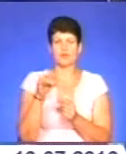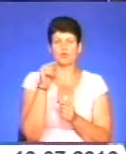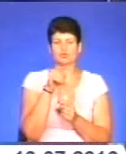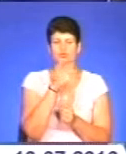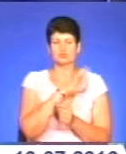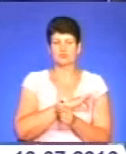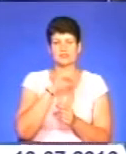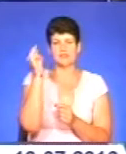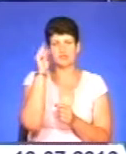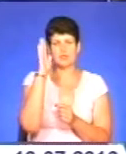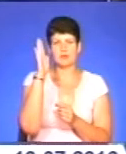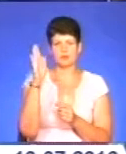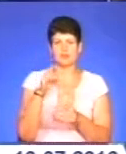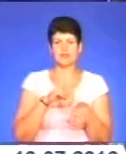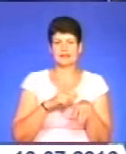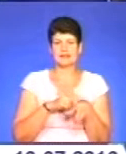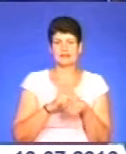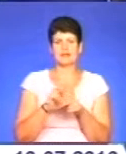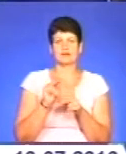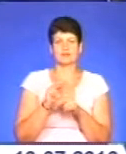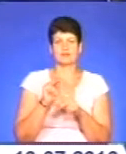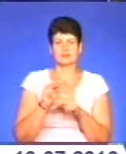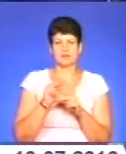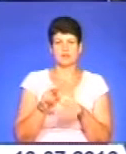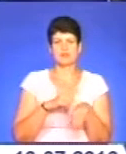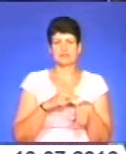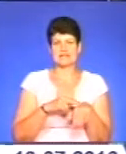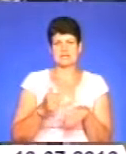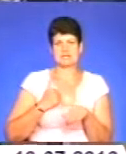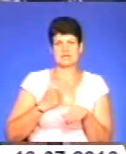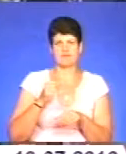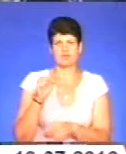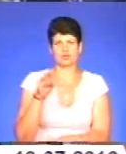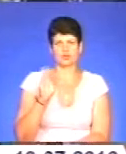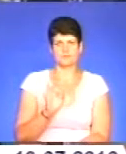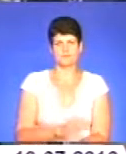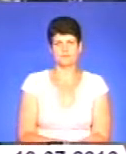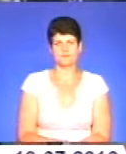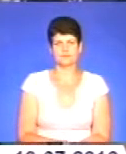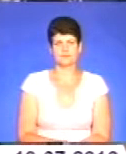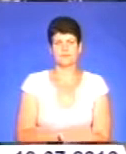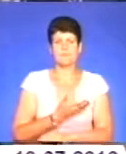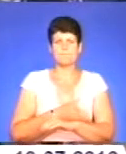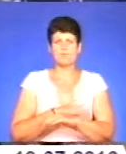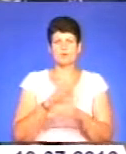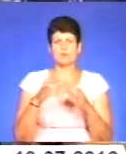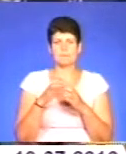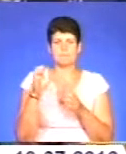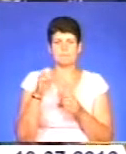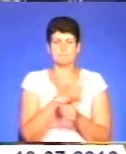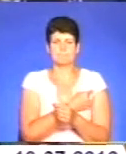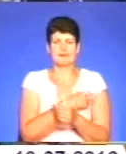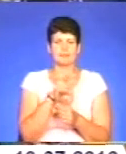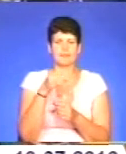навчання майбутніх лікарів, а й для вишколів поліцейських та бійців АТО. Польська компанія Medline налагоджує